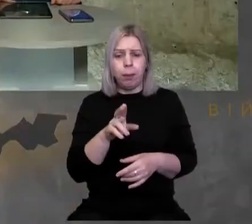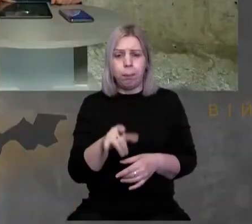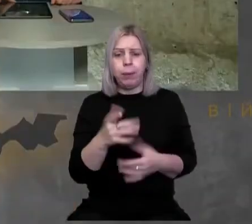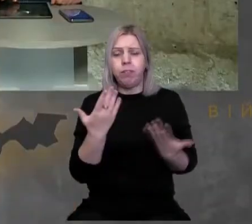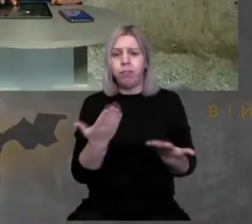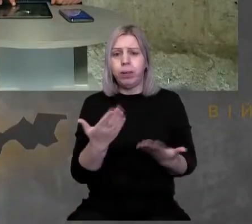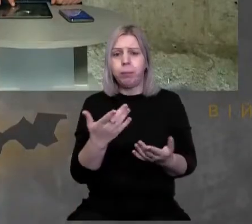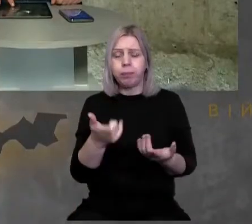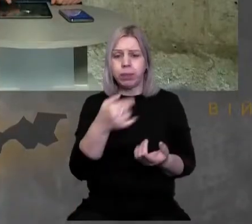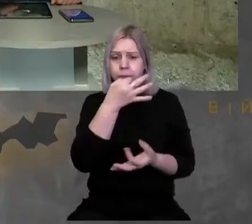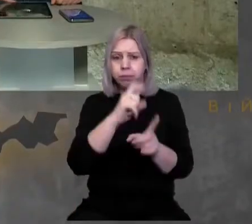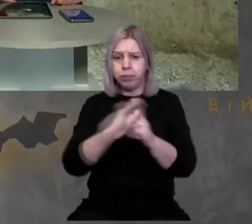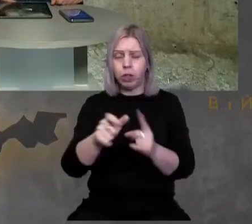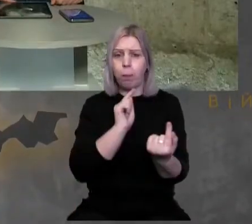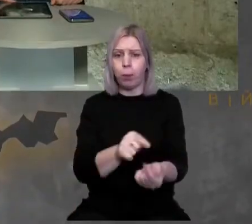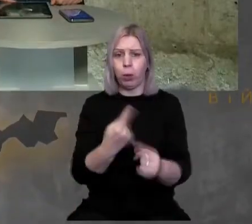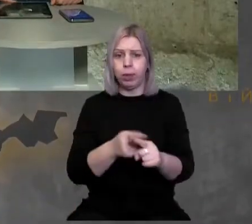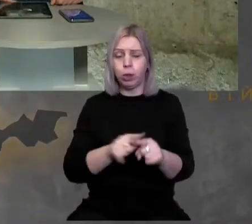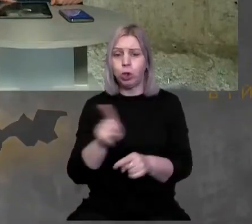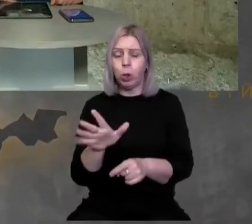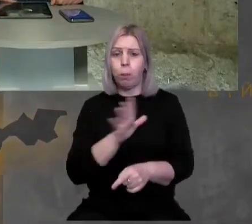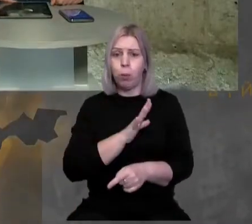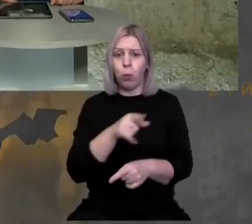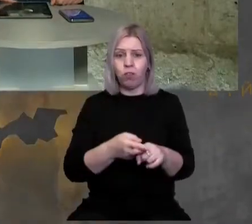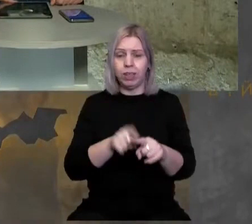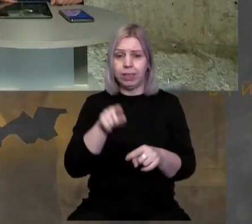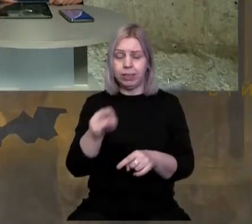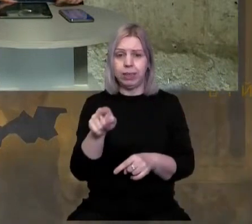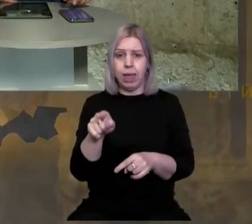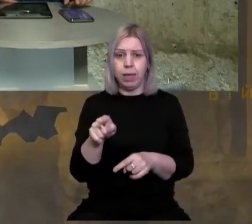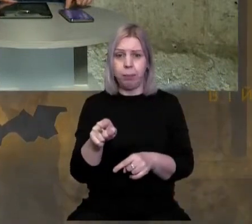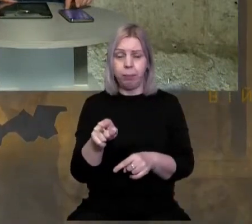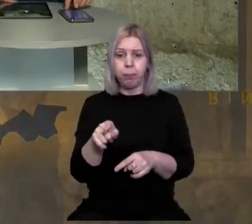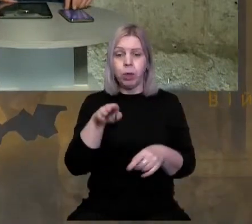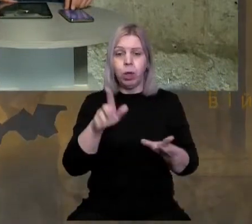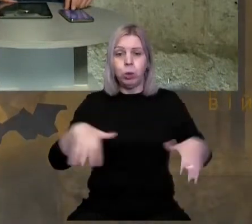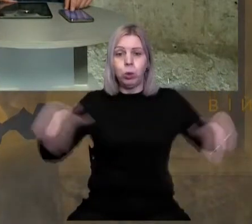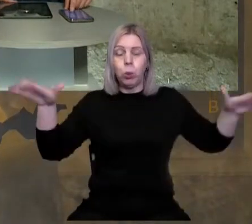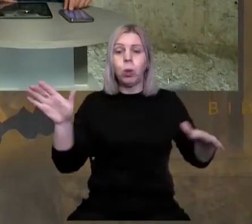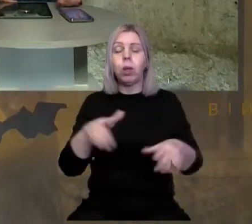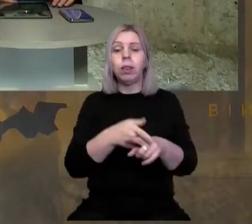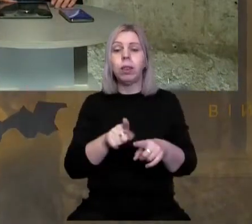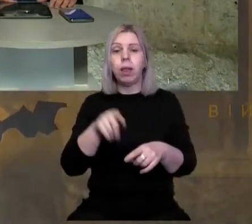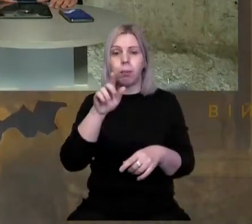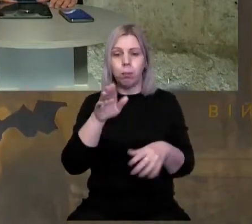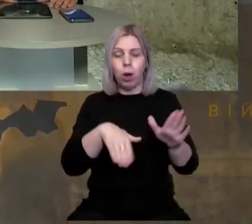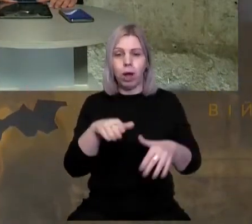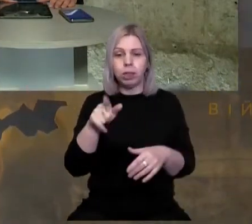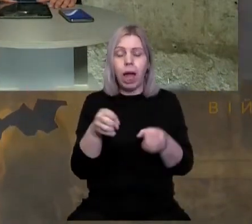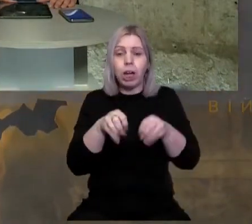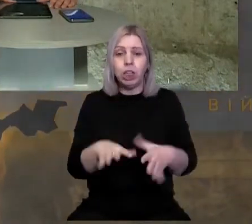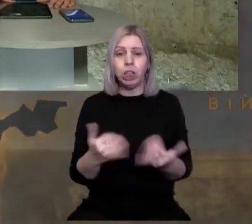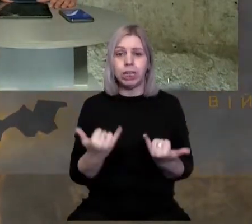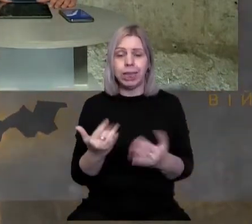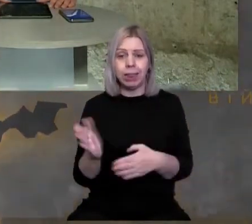от ви тоді висловилися проти того, щоб був цей Турул на Мукачевському замку Паланка. рішення